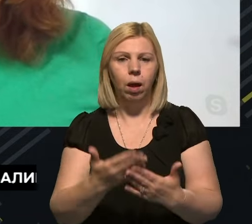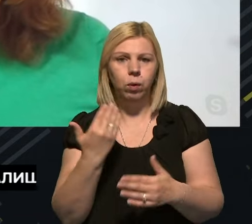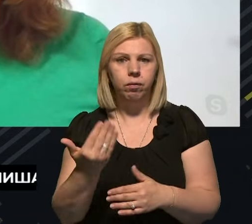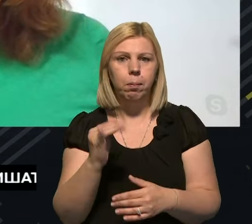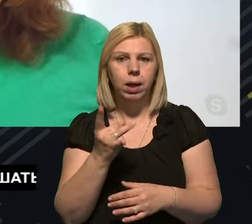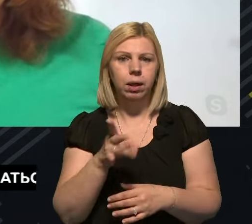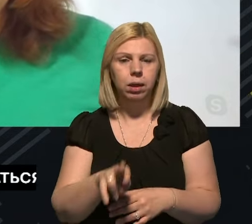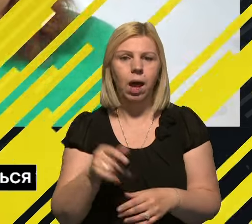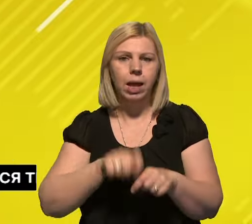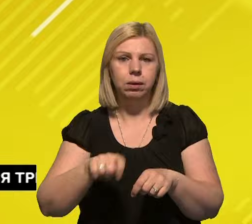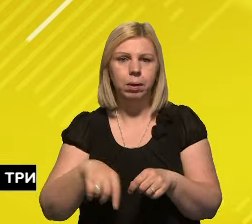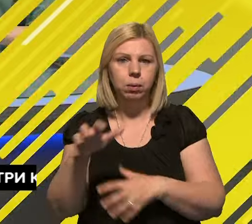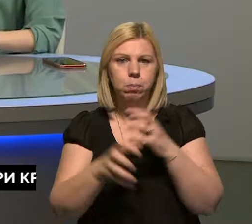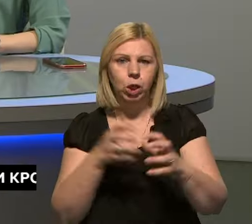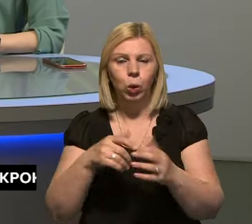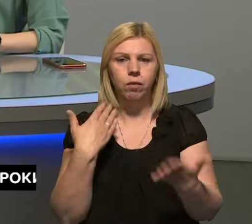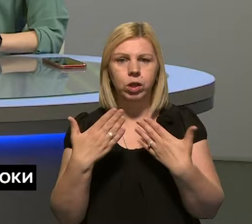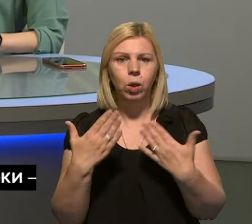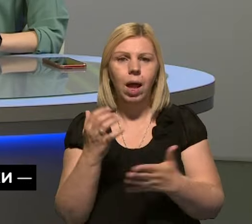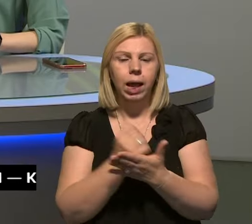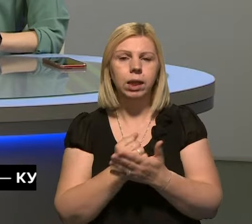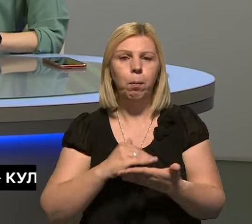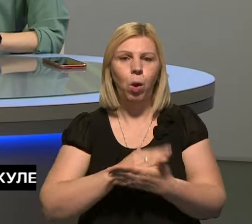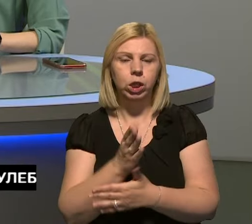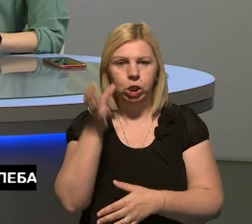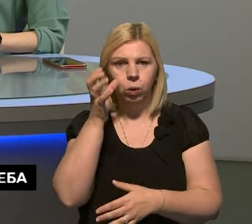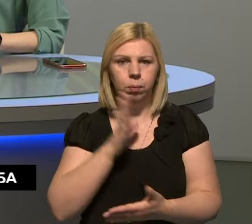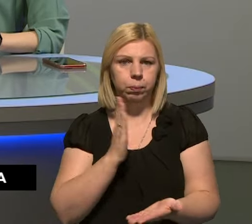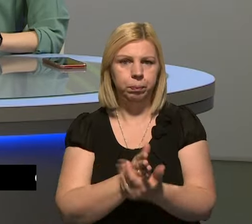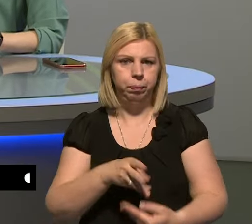Марія Галитєє, експертка з міжнародних відносин і кандидатка політичних наук була з нами на прямому зв'язку.